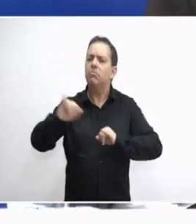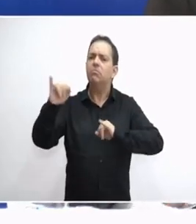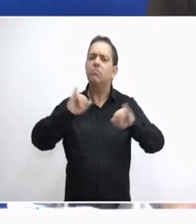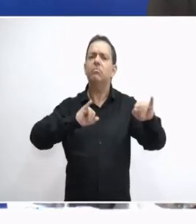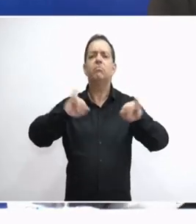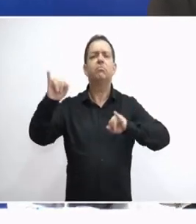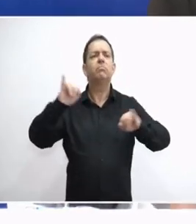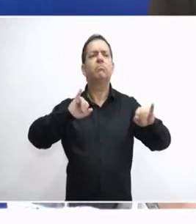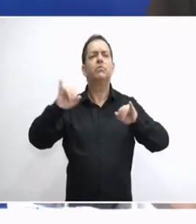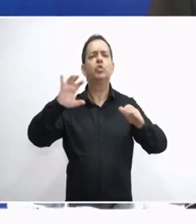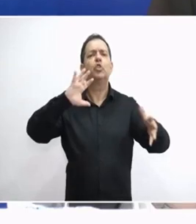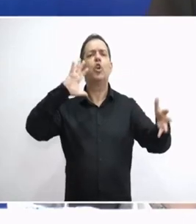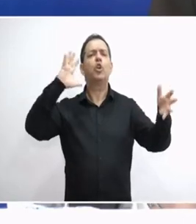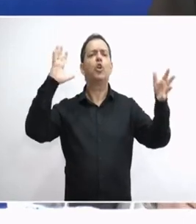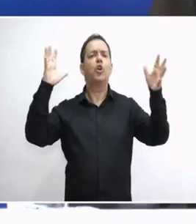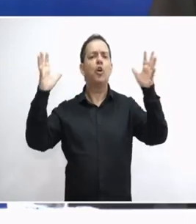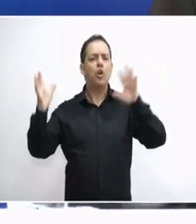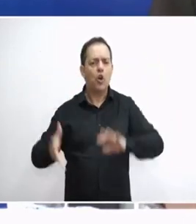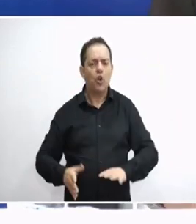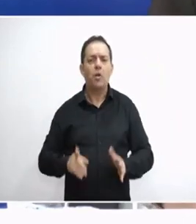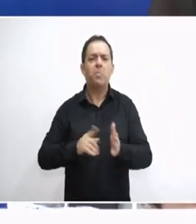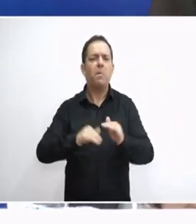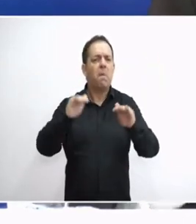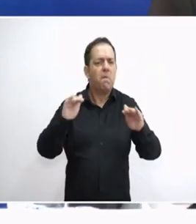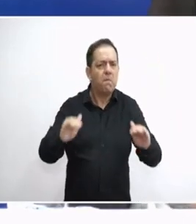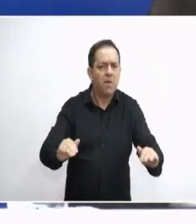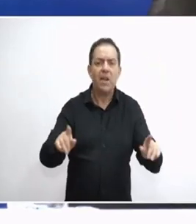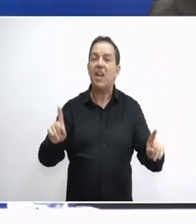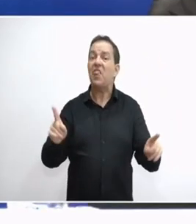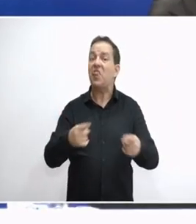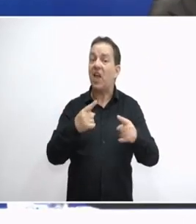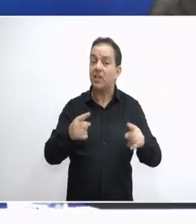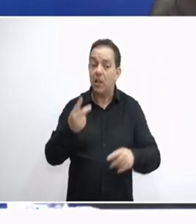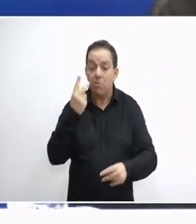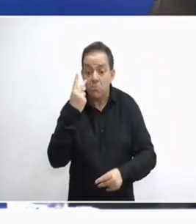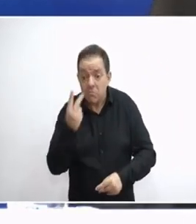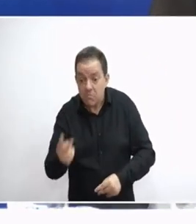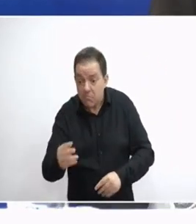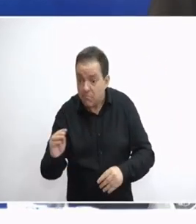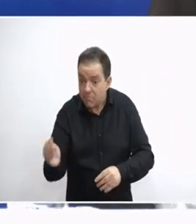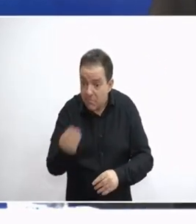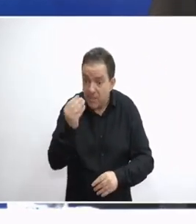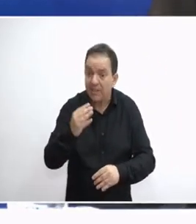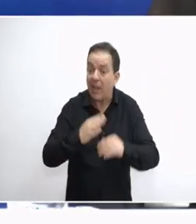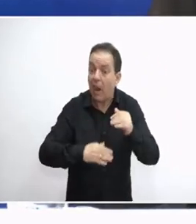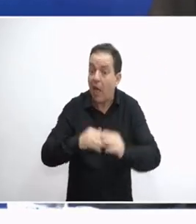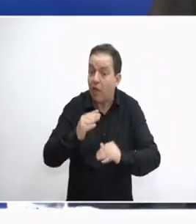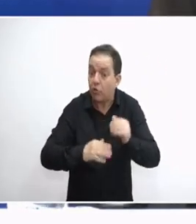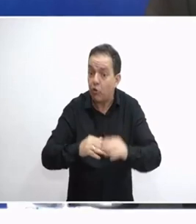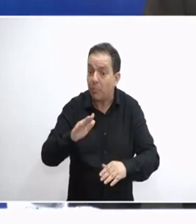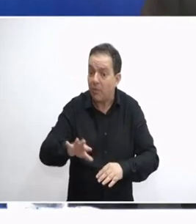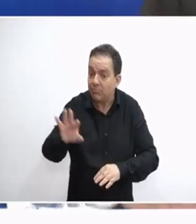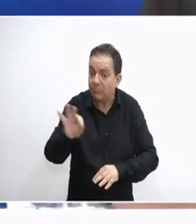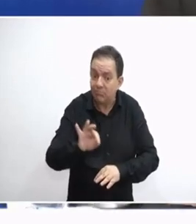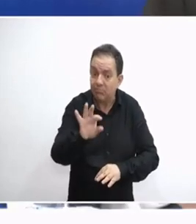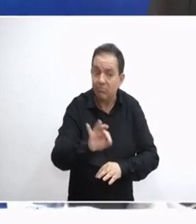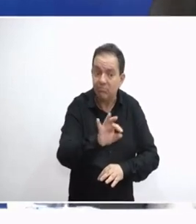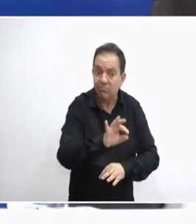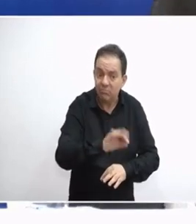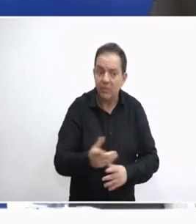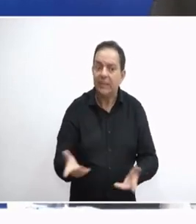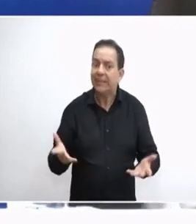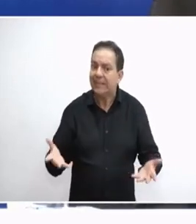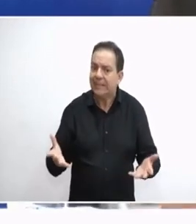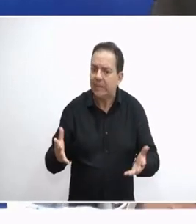πλάτη πρέπει η παιδεία να μείνει και οι διδάσκαλοι να δουν το ταλέντο του παιδιού τι πρέπει να είναι και ποιο σκοπό έχει εδώ